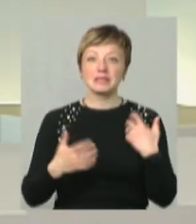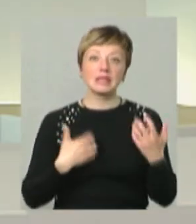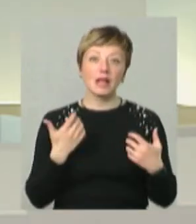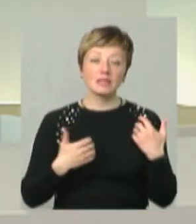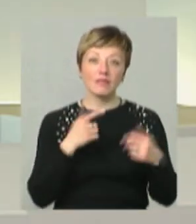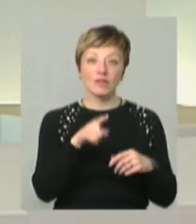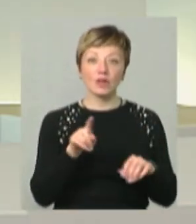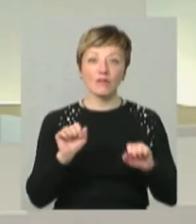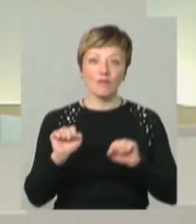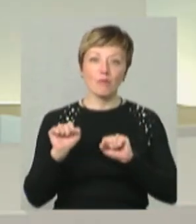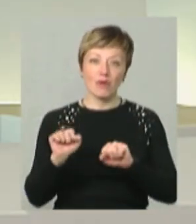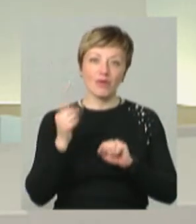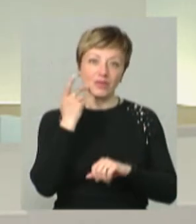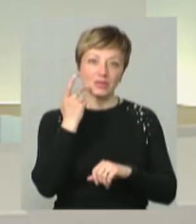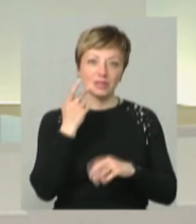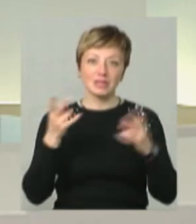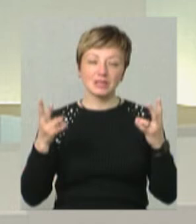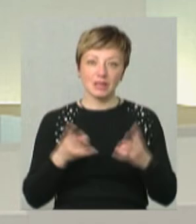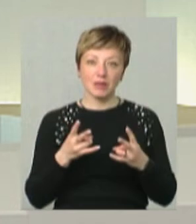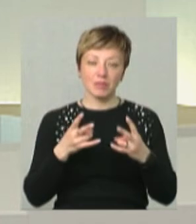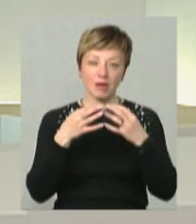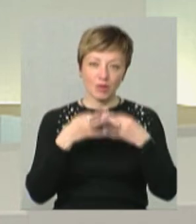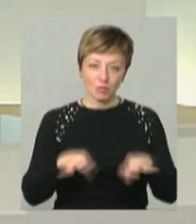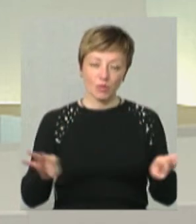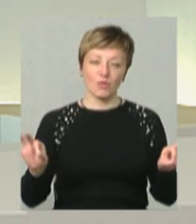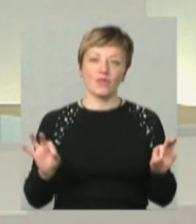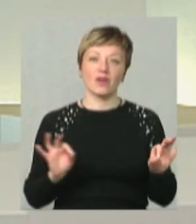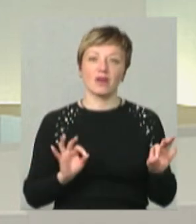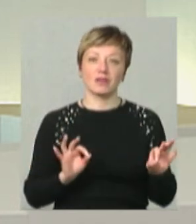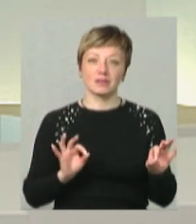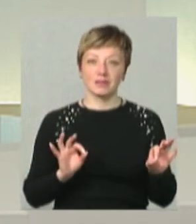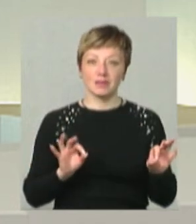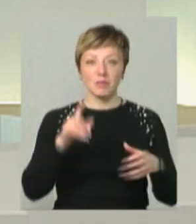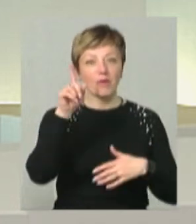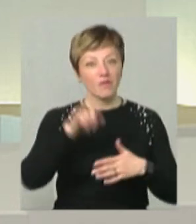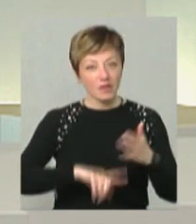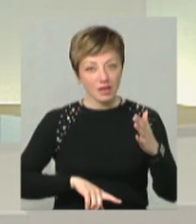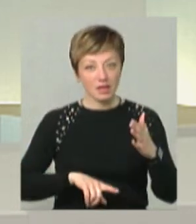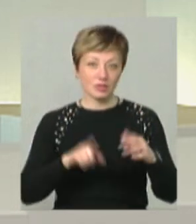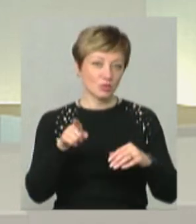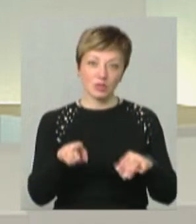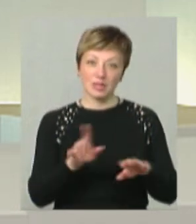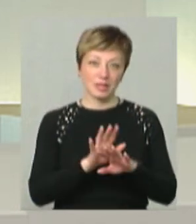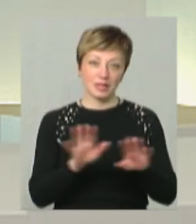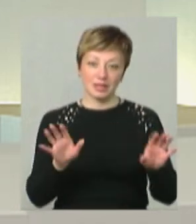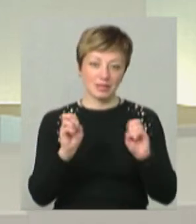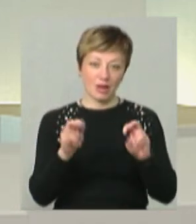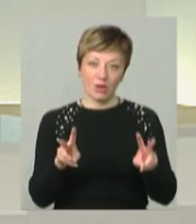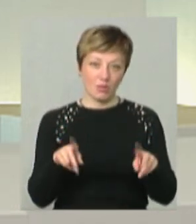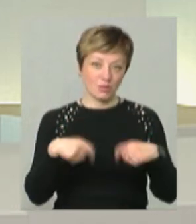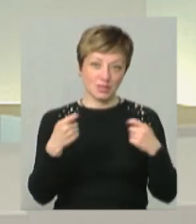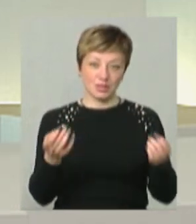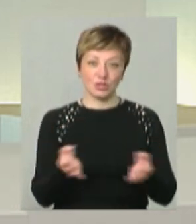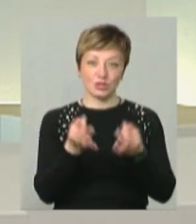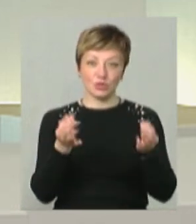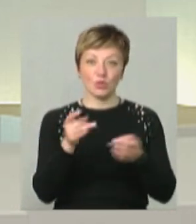вони в обороні весь час. Того треба їх розблокувати, і щоб він повірив тому, що ти не несеш якусь загрозу, що